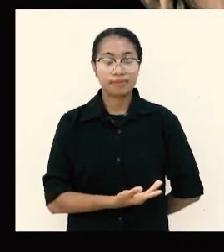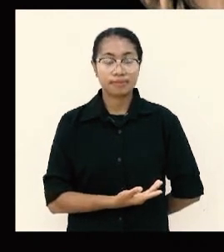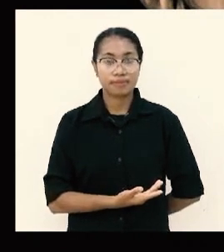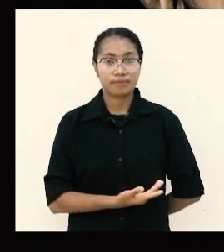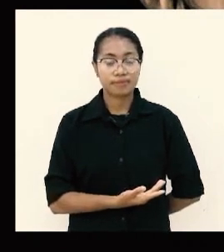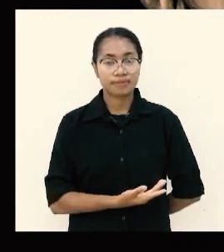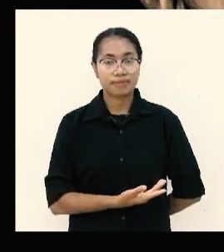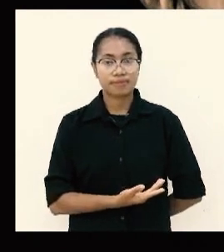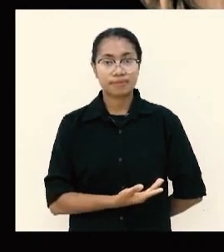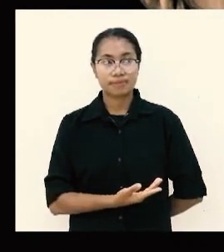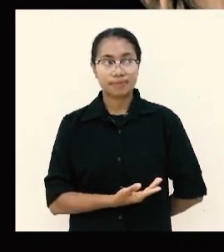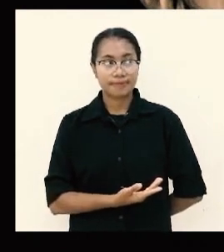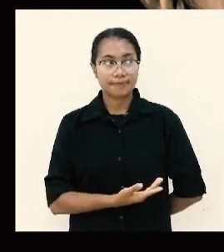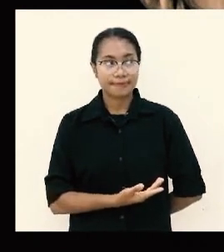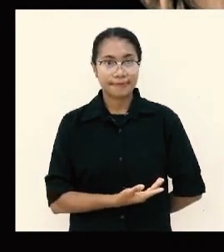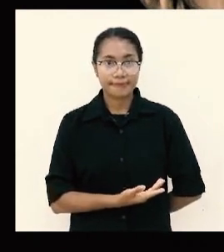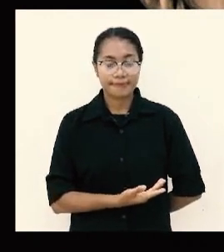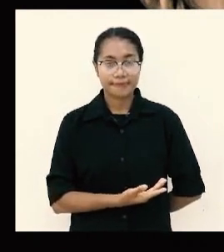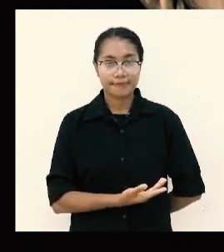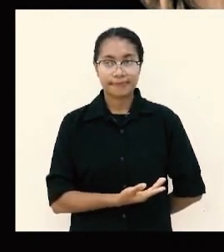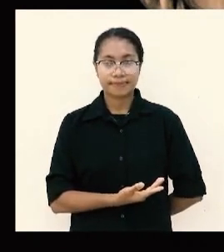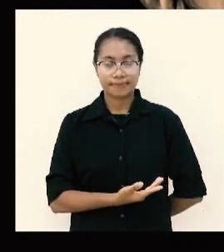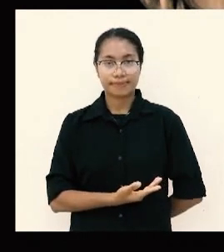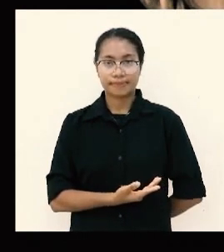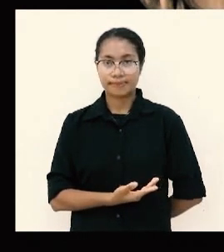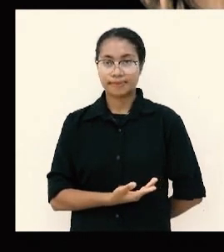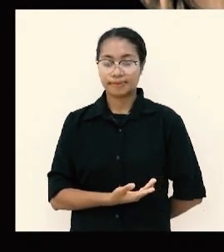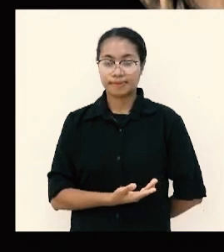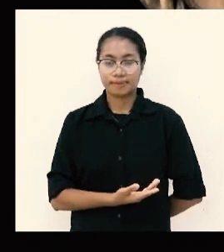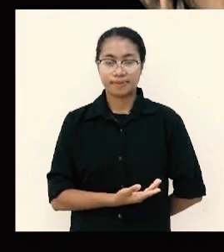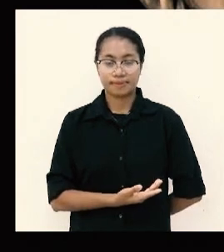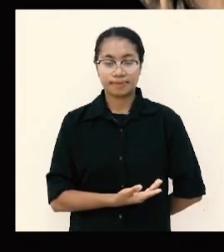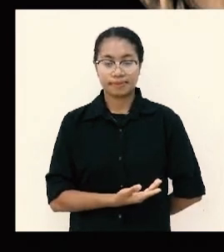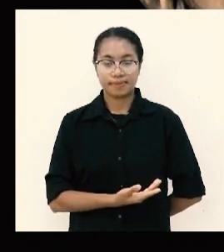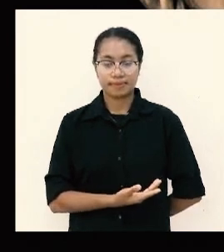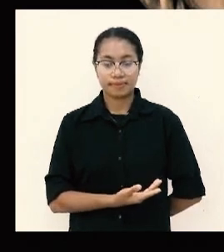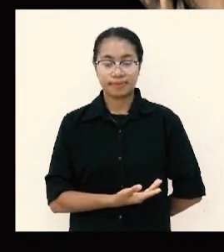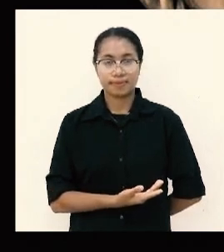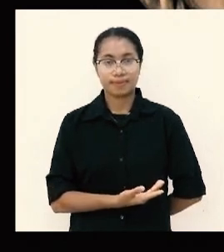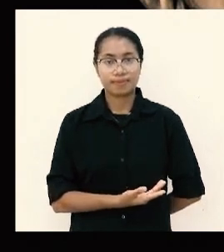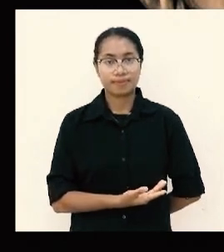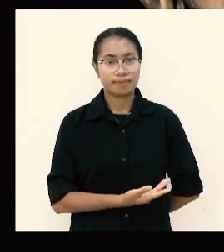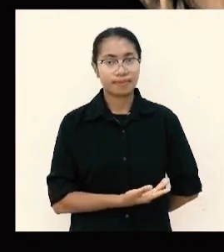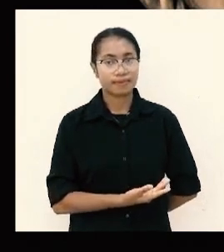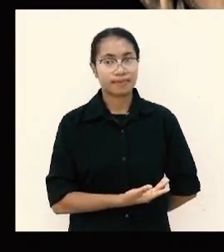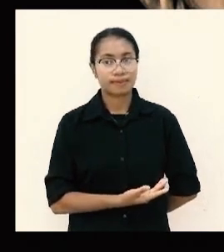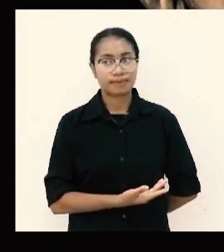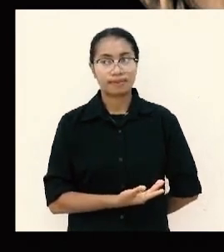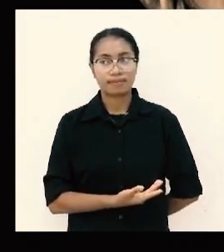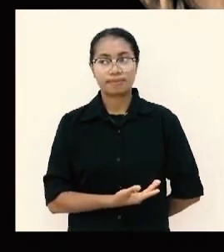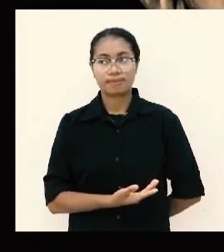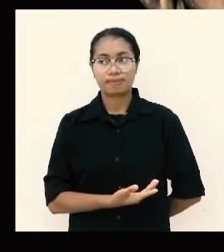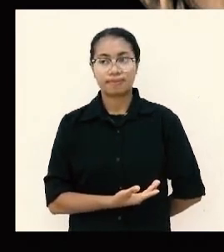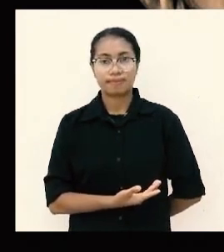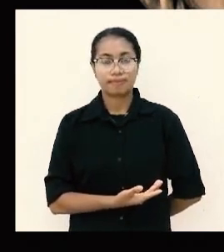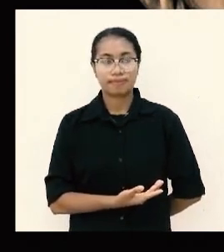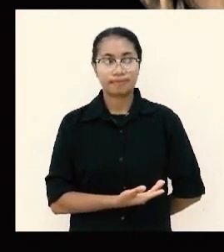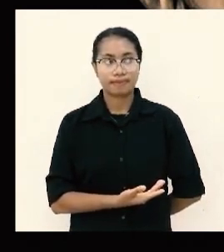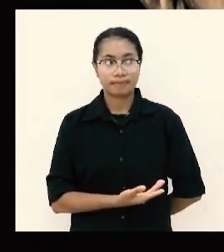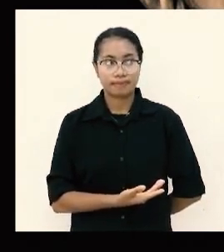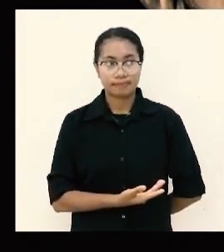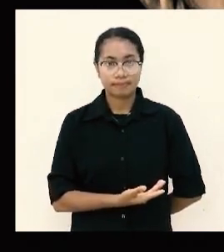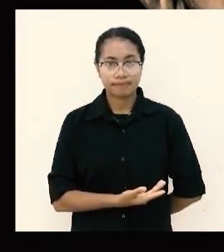Kukatakan ini bukanlah karena kekurangan sebab aku telah belajar mencukupkan diri dalam segala keadaan.